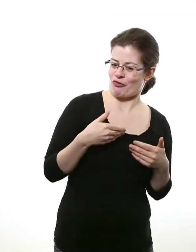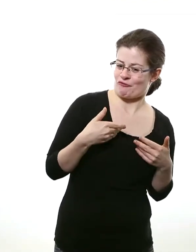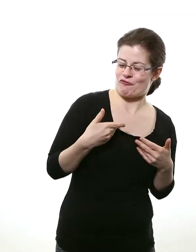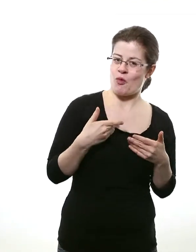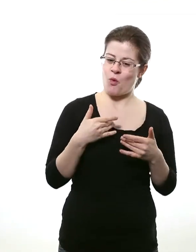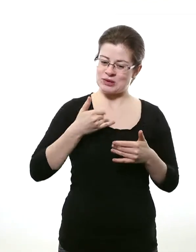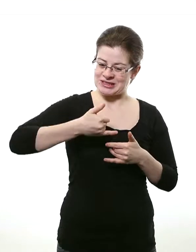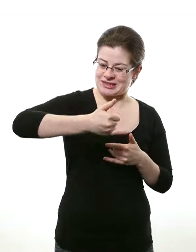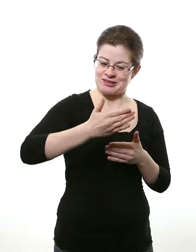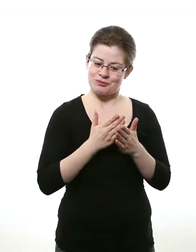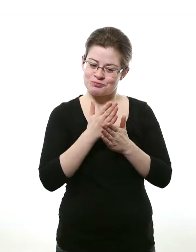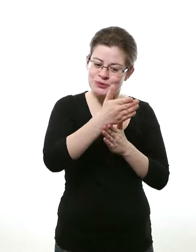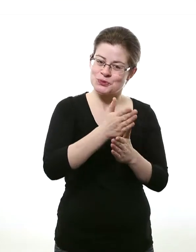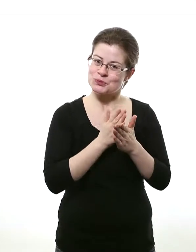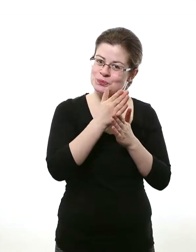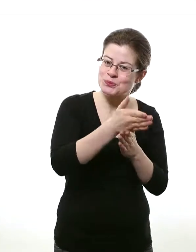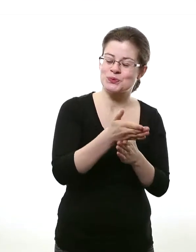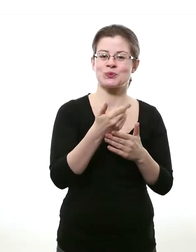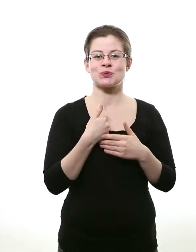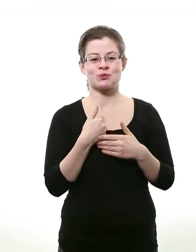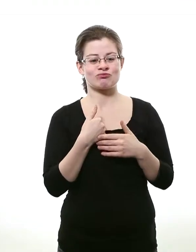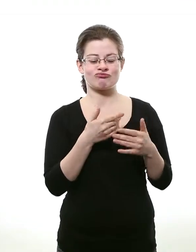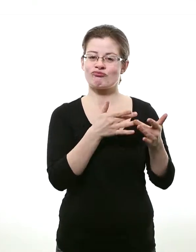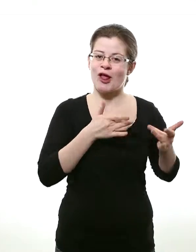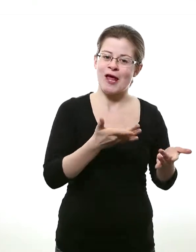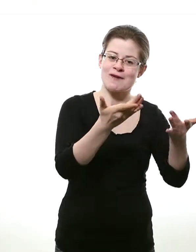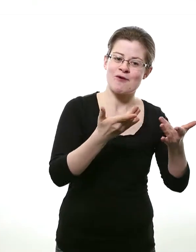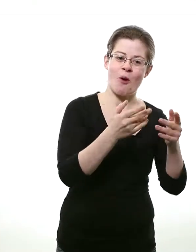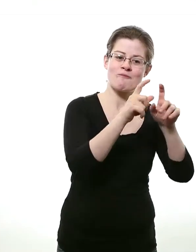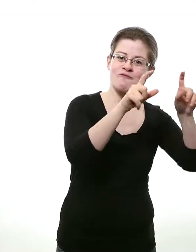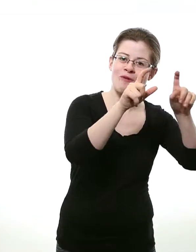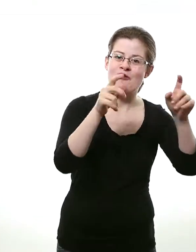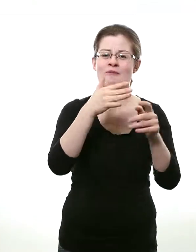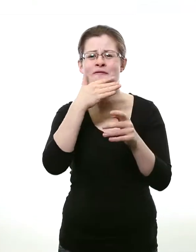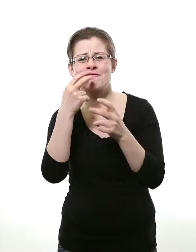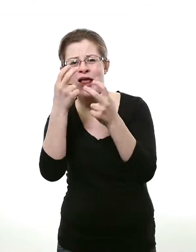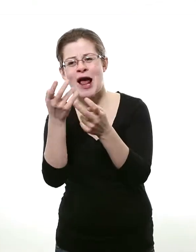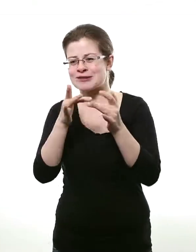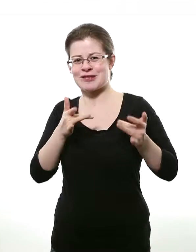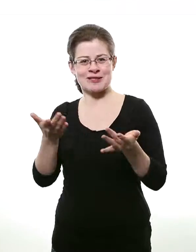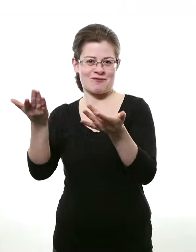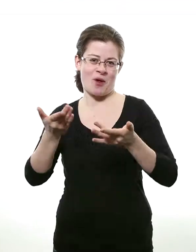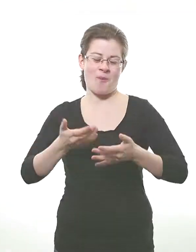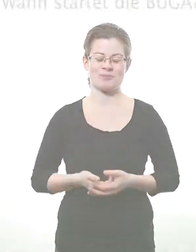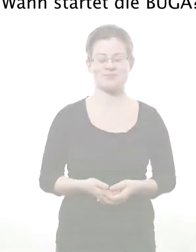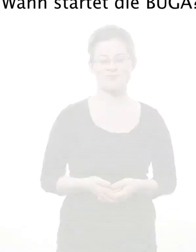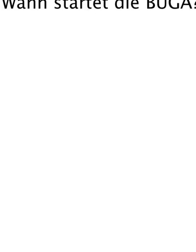diese Besuche hier vorzunehmen und die Firmen herzlich zu begrüßen, aber auch die vielen Gäste, die aus nahem Fern zu uns kommen.